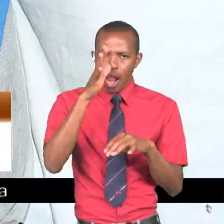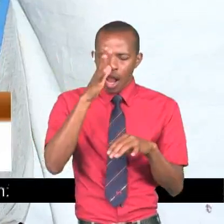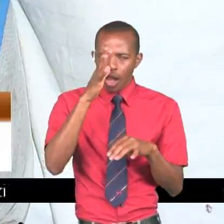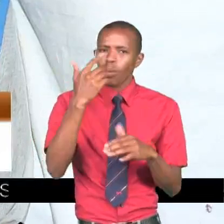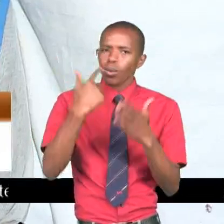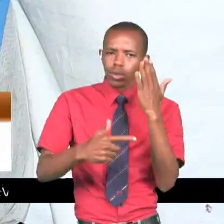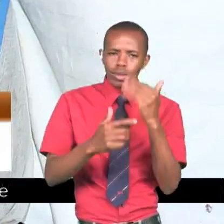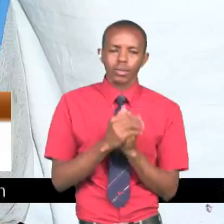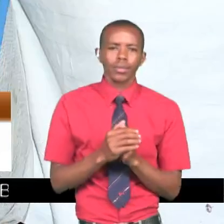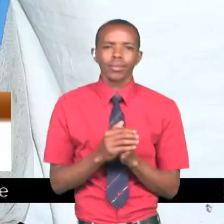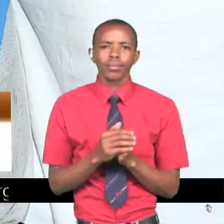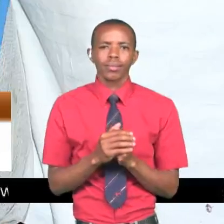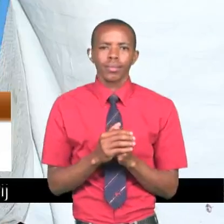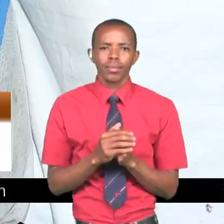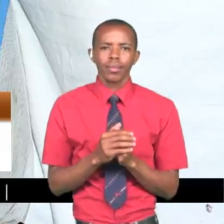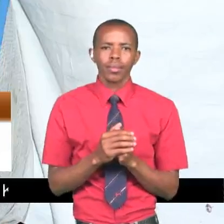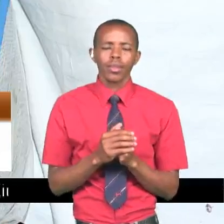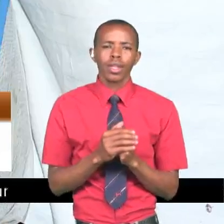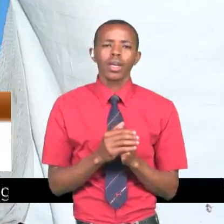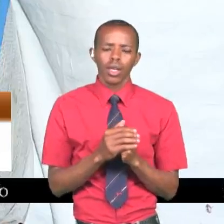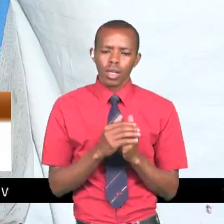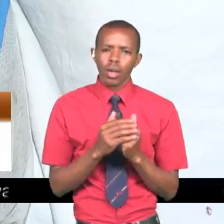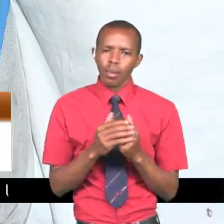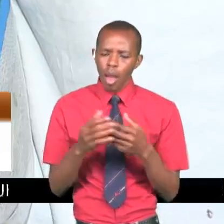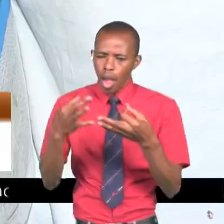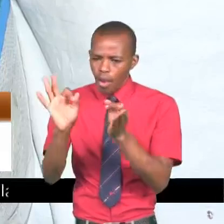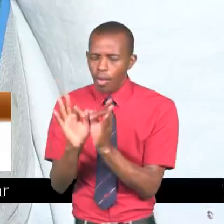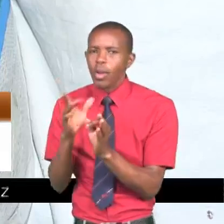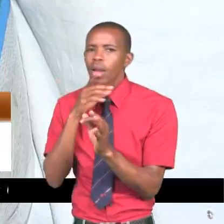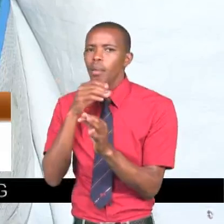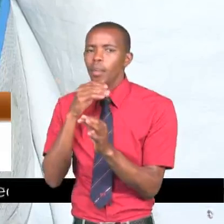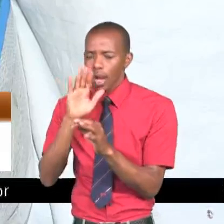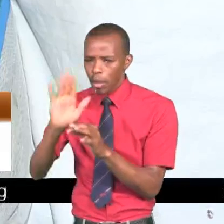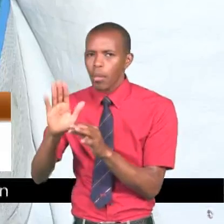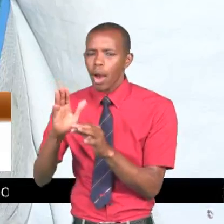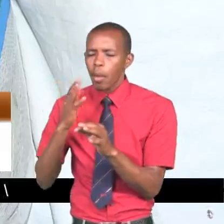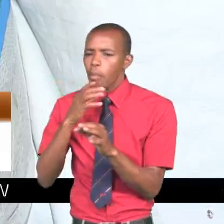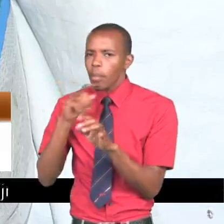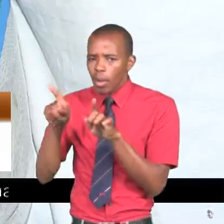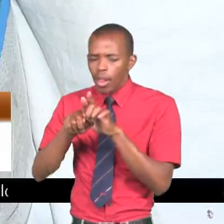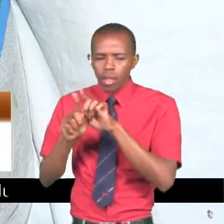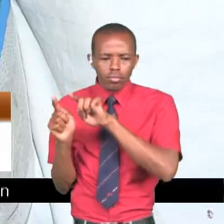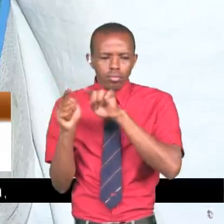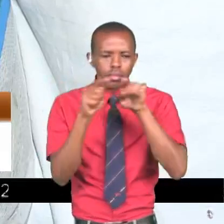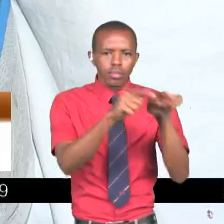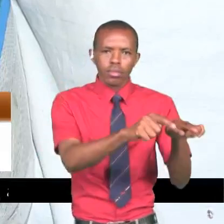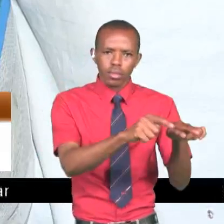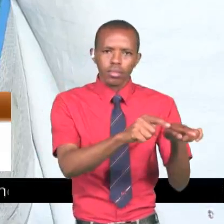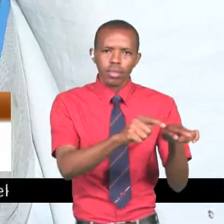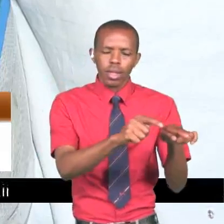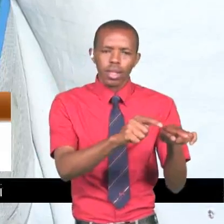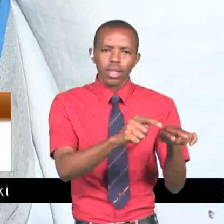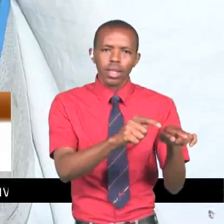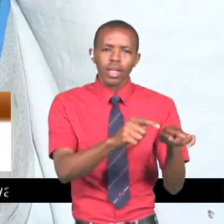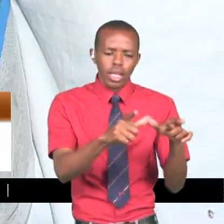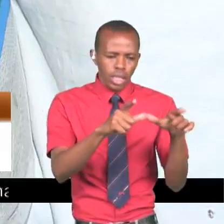Haka niambia hati watu wakinda buwanako. Brothers. Hato waluko mekuja. Unasikia sasa. Hato waluko mekuja. Wakabeba.